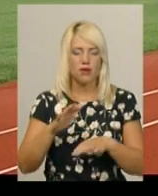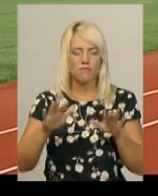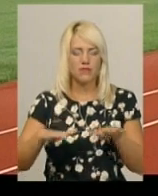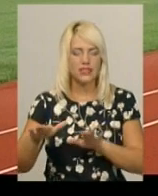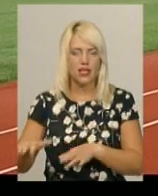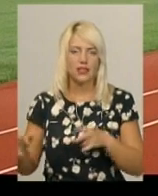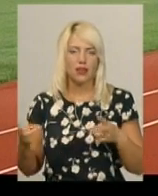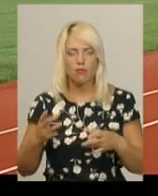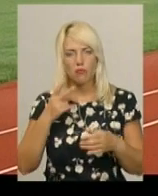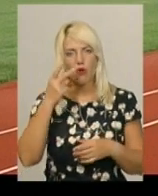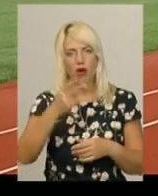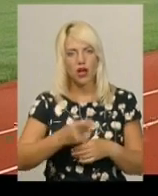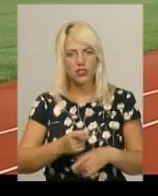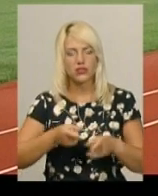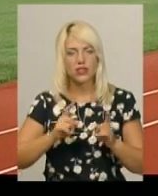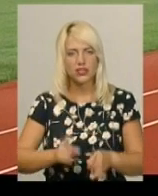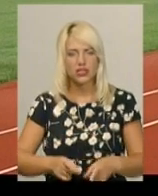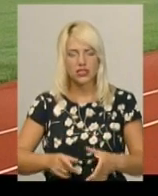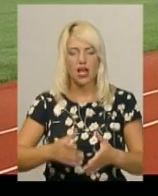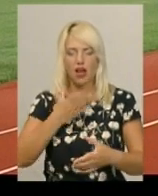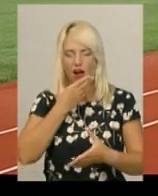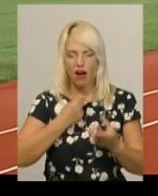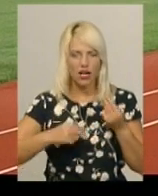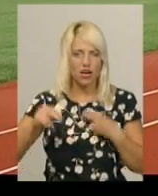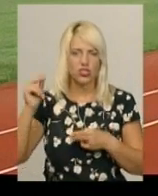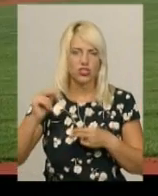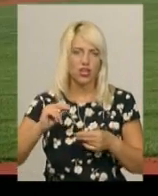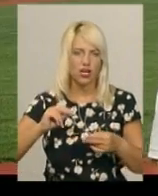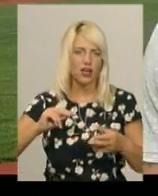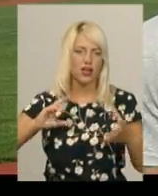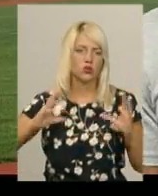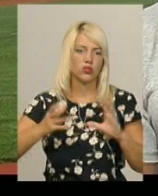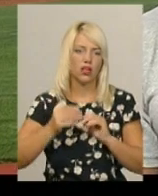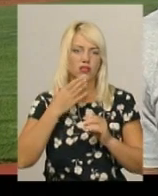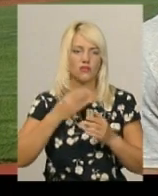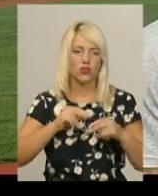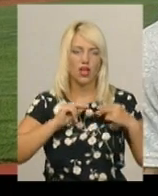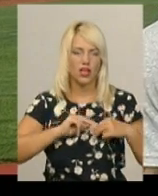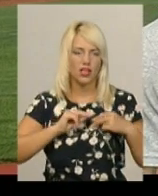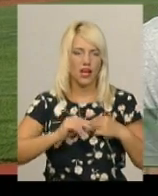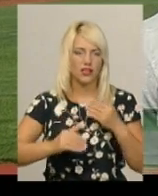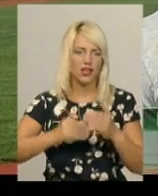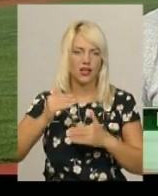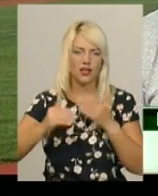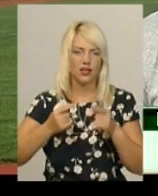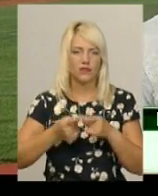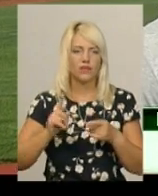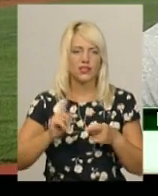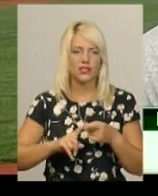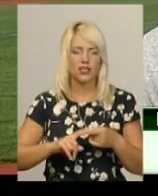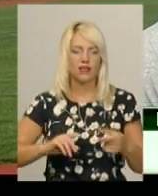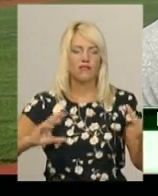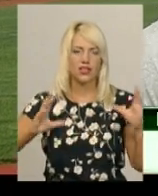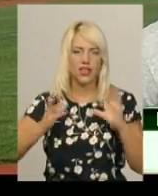буде показувати дійсно найкращі результати своєї кар'єри. Це, скажімо так, вінець